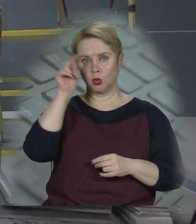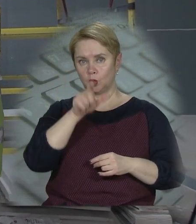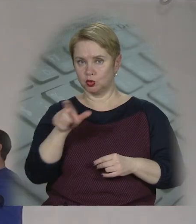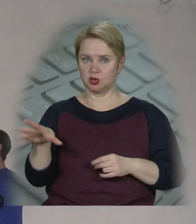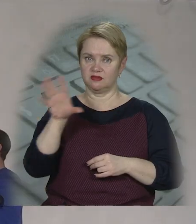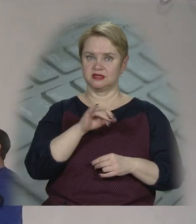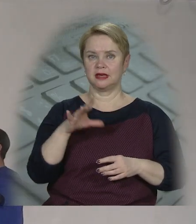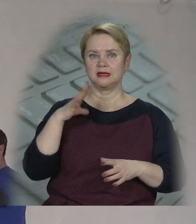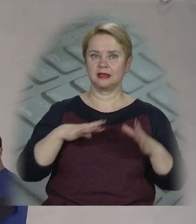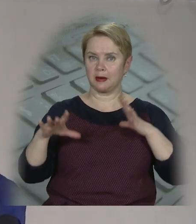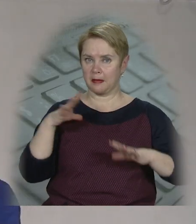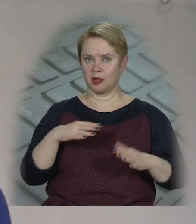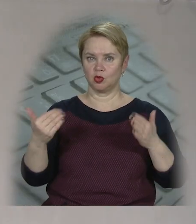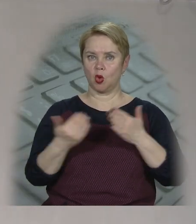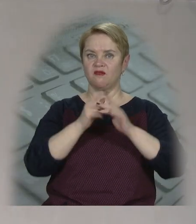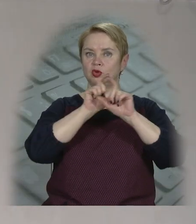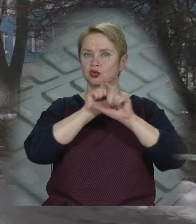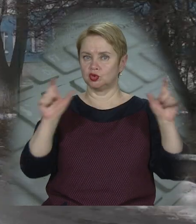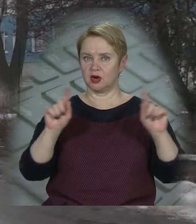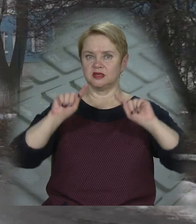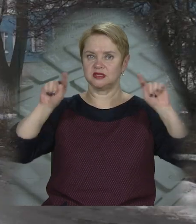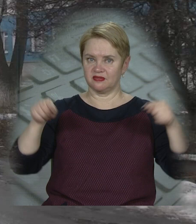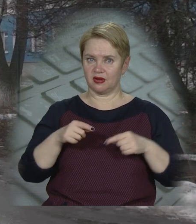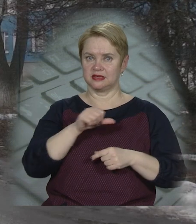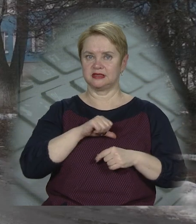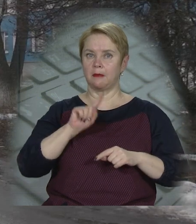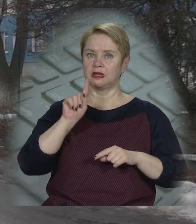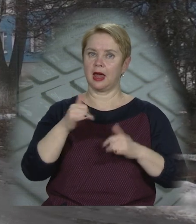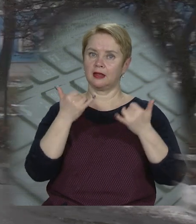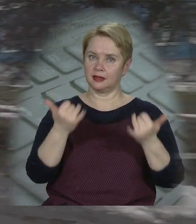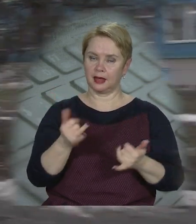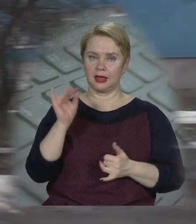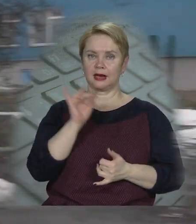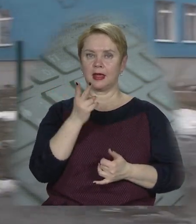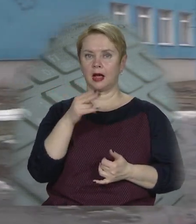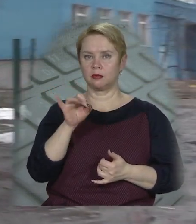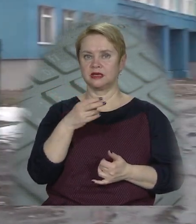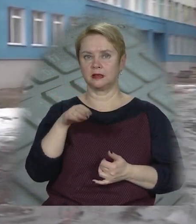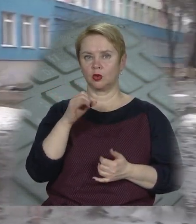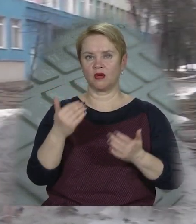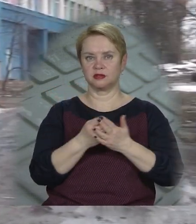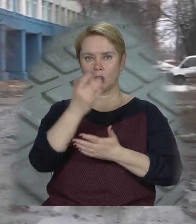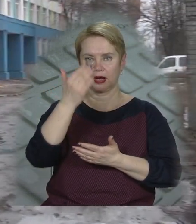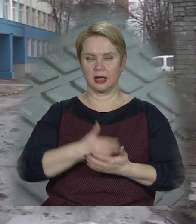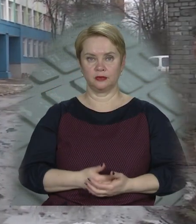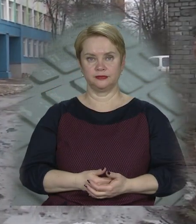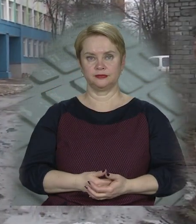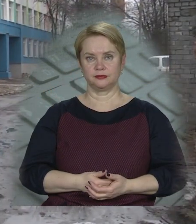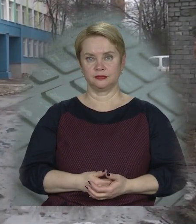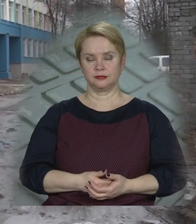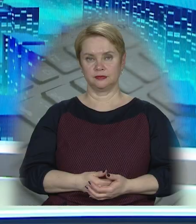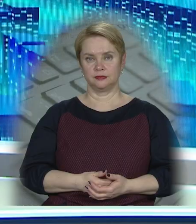учнів. Всі вони з нетерпінням чекають нової школи, створеної саме для них. Ірина Каблоцька, Володимир Треюх, новини 11